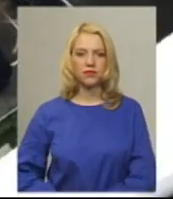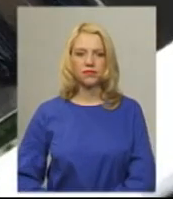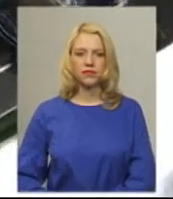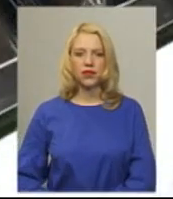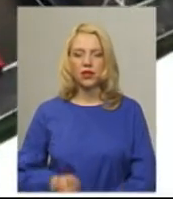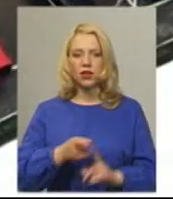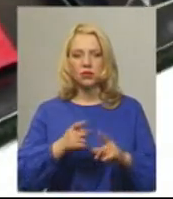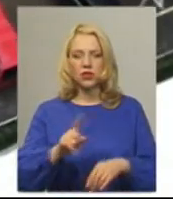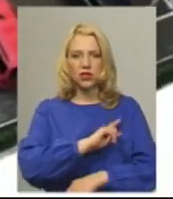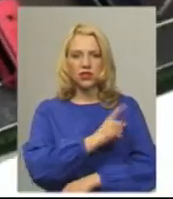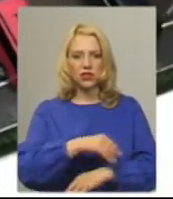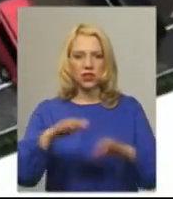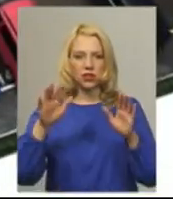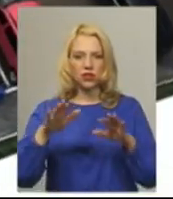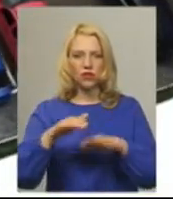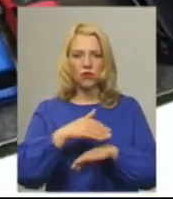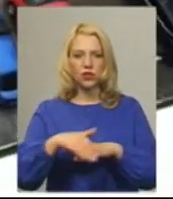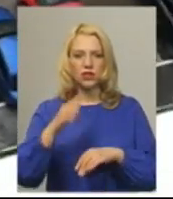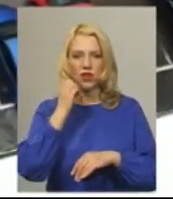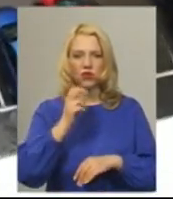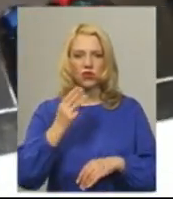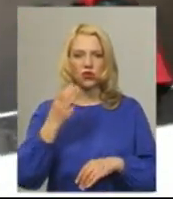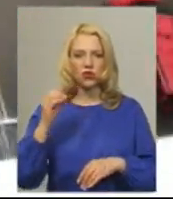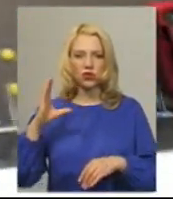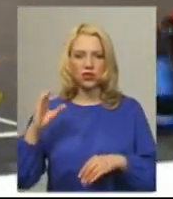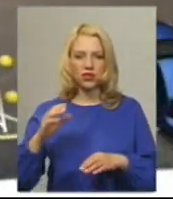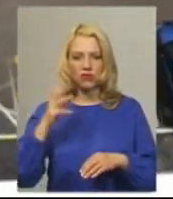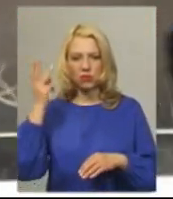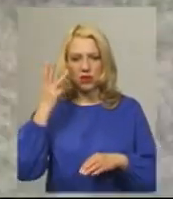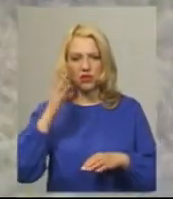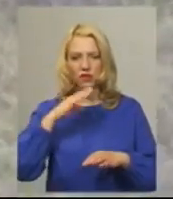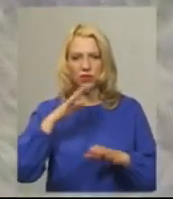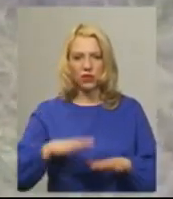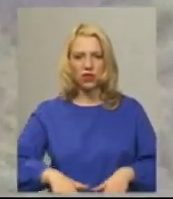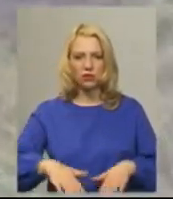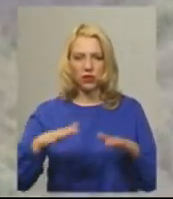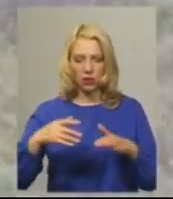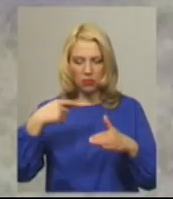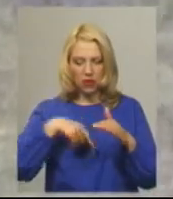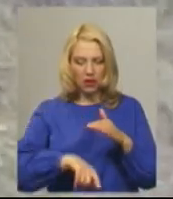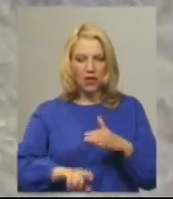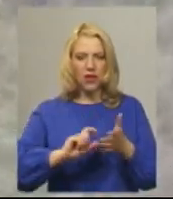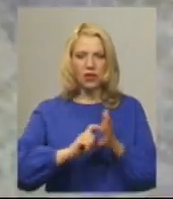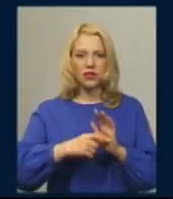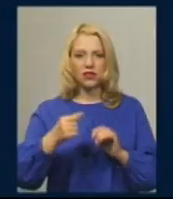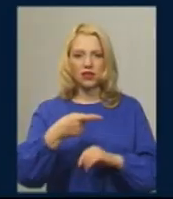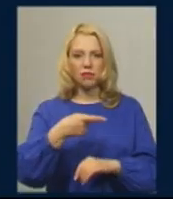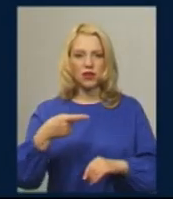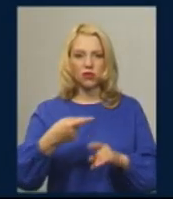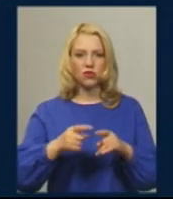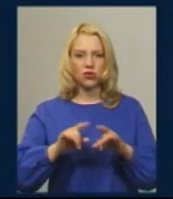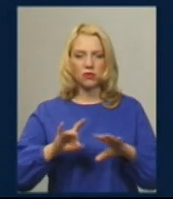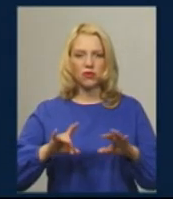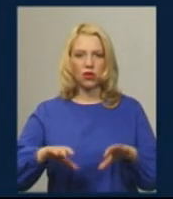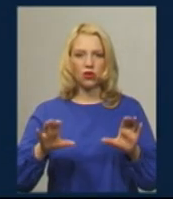Під час сильних дощ на вулиці Старокостянтинівське шосе, що у Хмельницькому, вода підтоплює під'їзди, підвали та навіть квартири на першому поверхі, розповідає